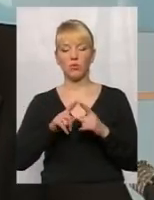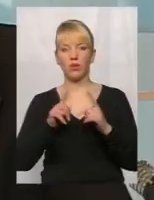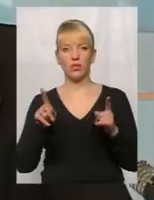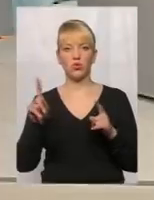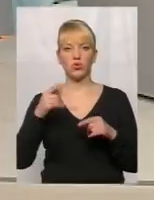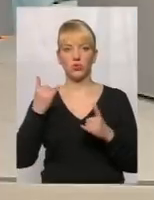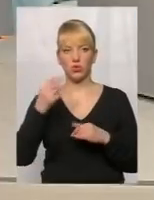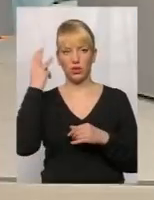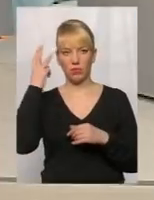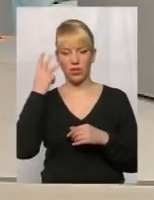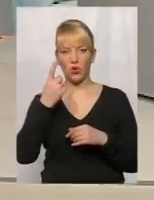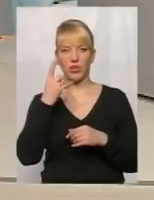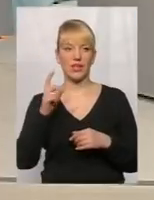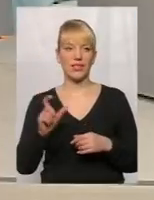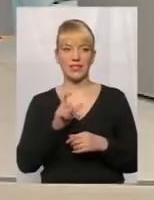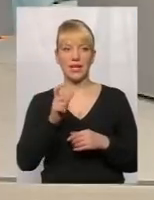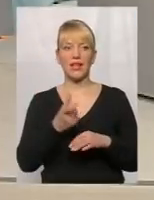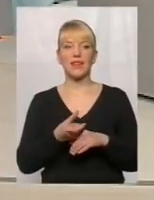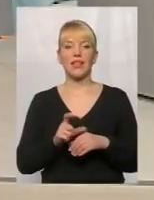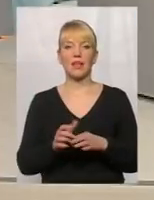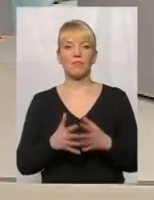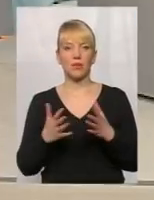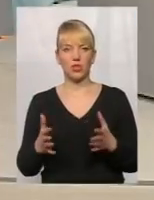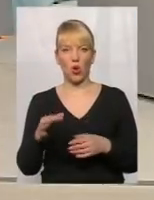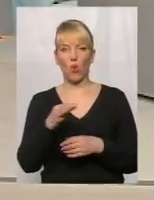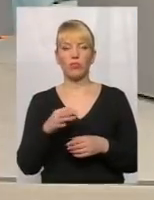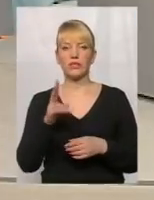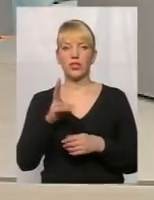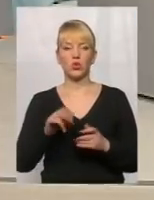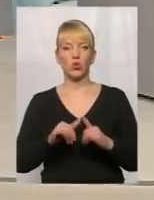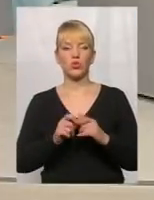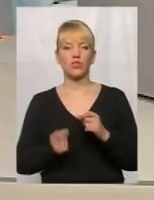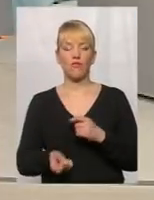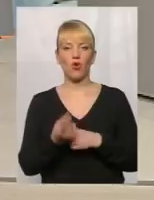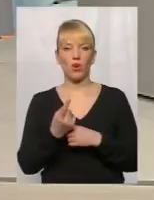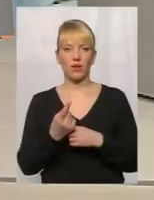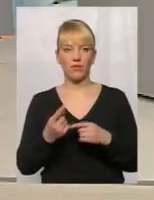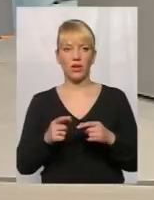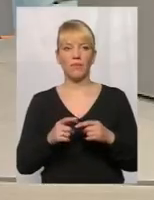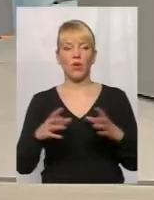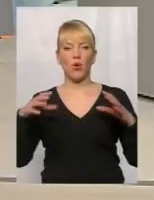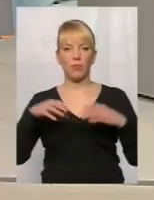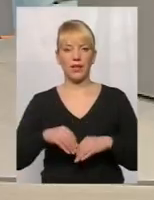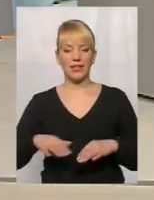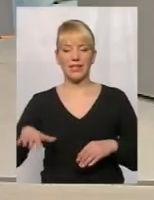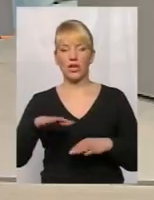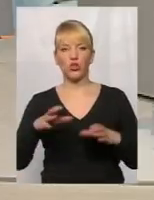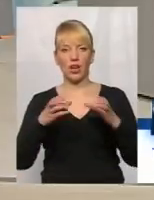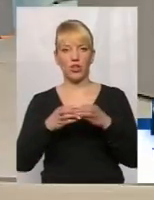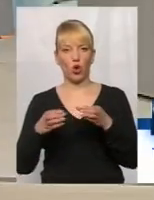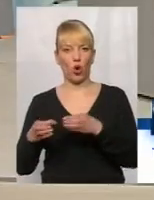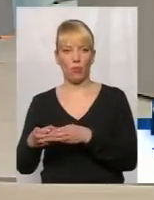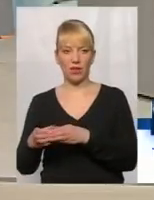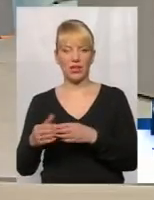Хмельниччина – одна із найбільших областей, яка створила об'єднані територіальні громади. І казалось би, сьогодні